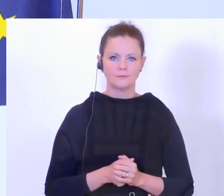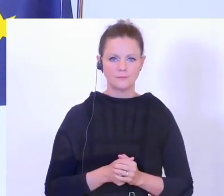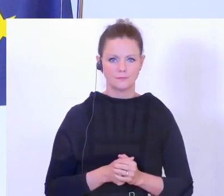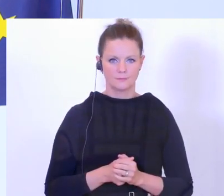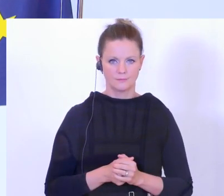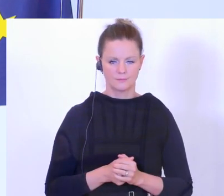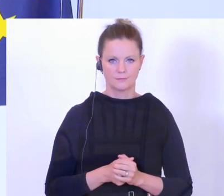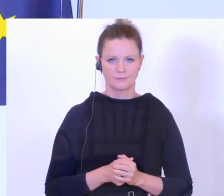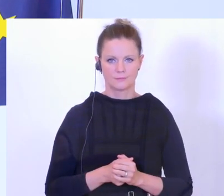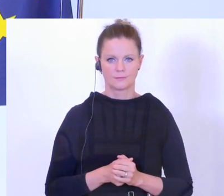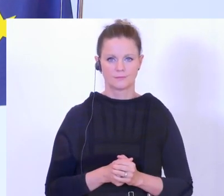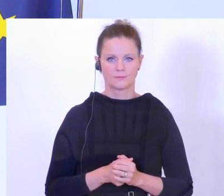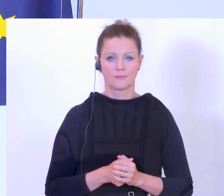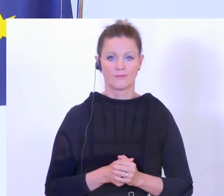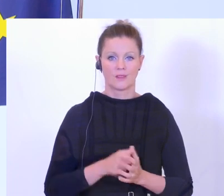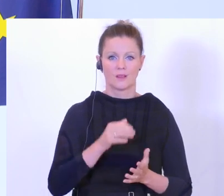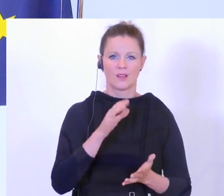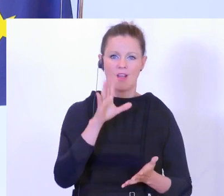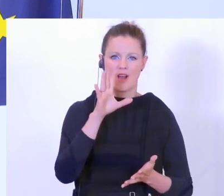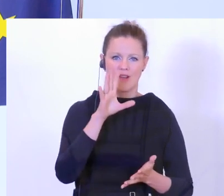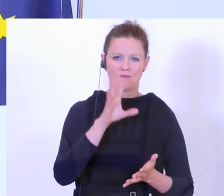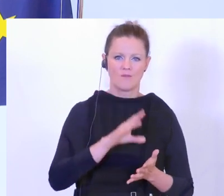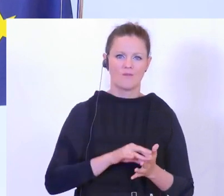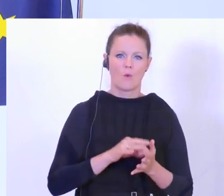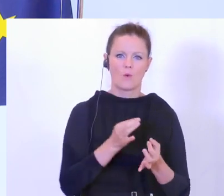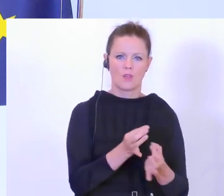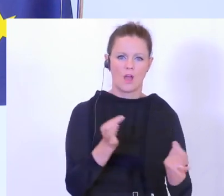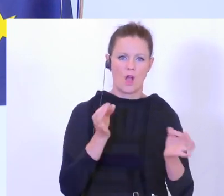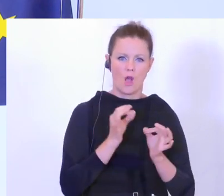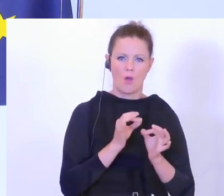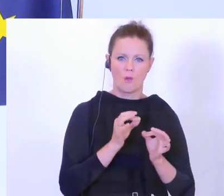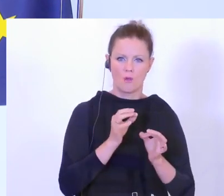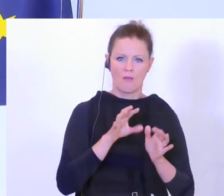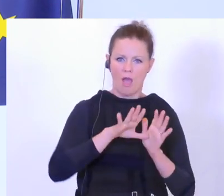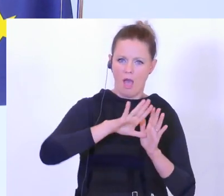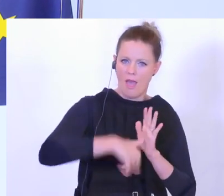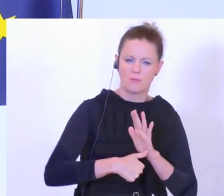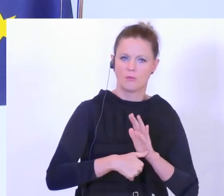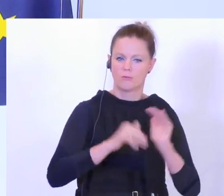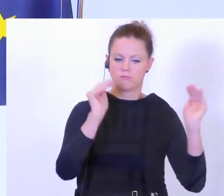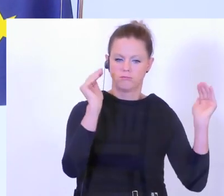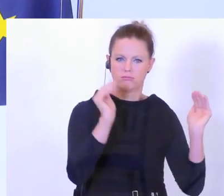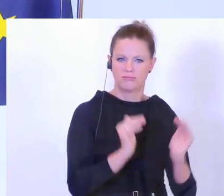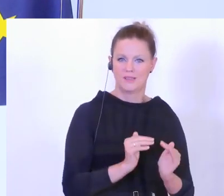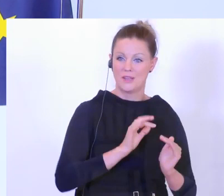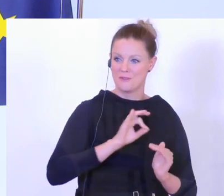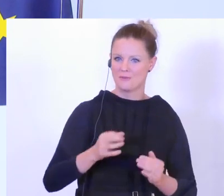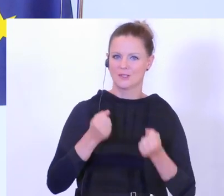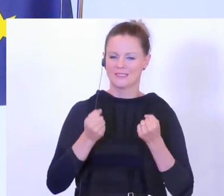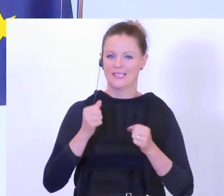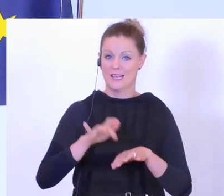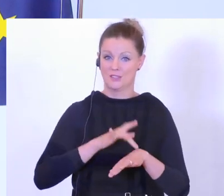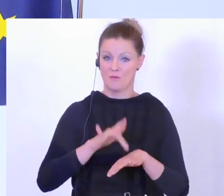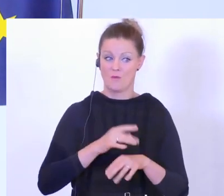dass dort die Wohnraumeinbrüche nach wie vor stark sinken und das ist für das Sicherheitsgefühl eine sehr, sehr